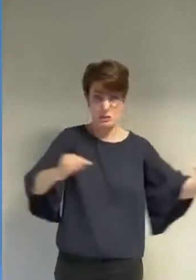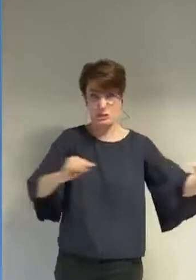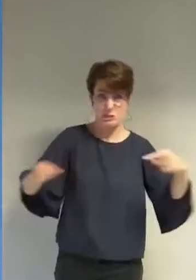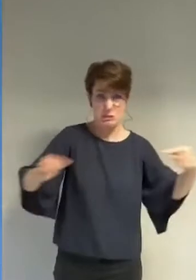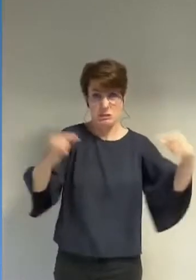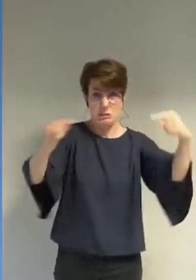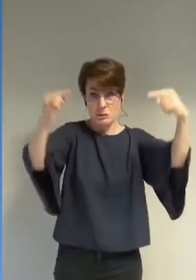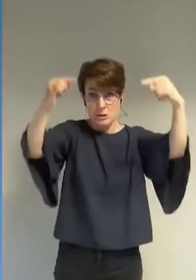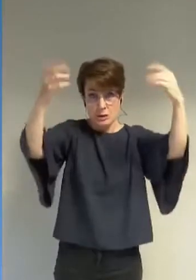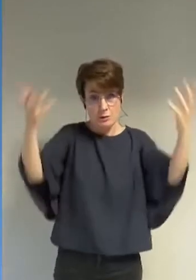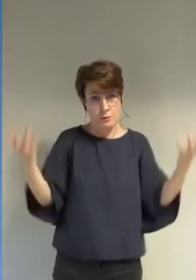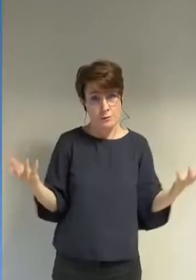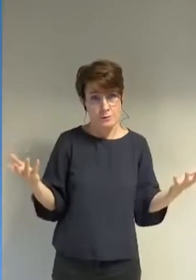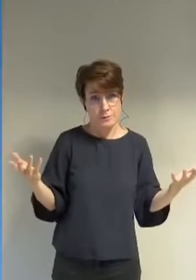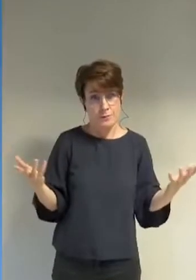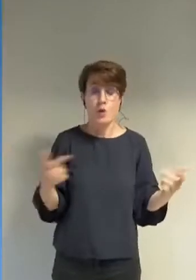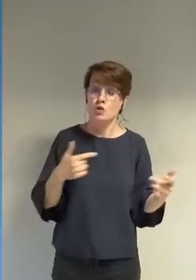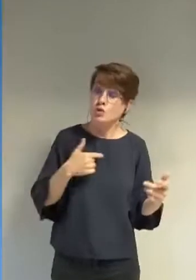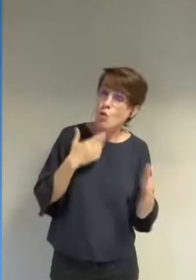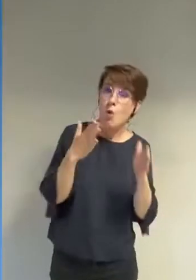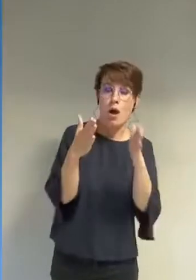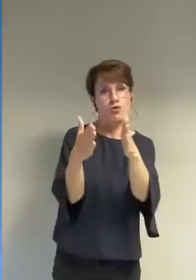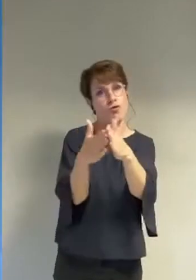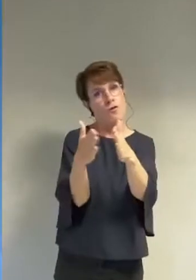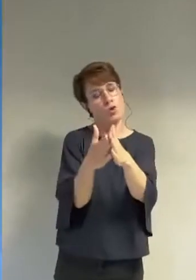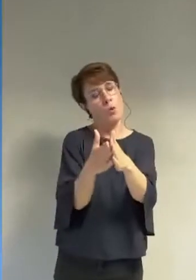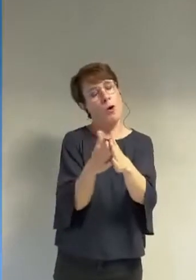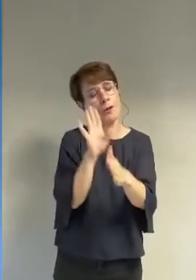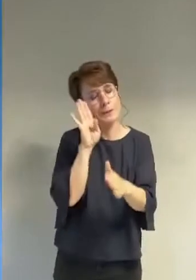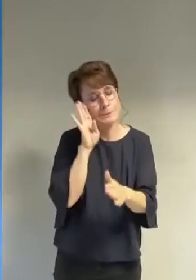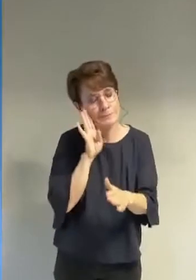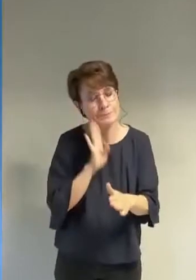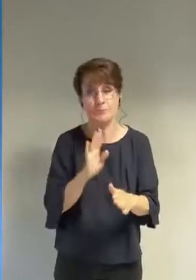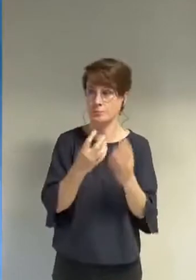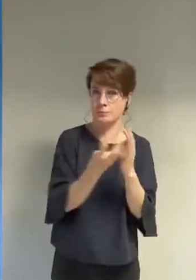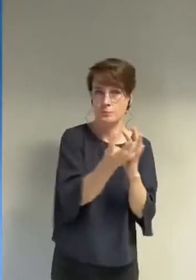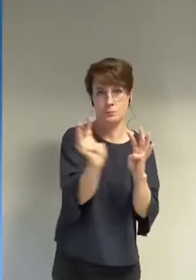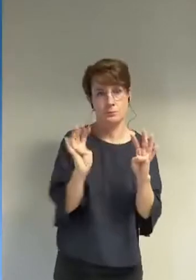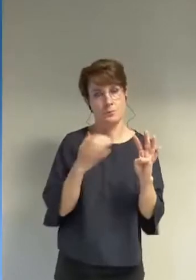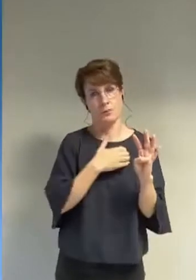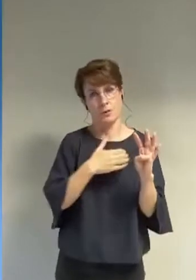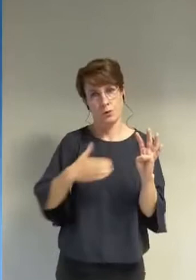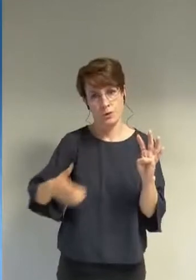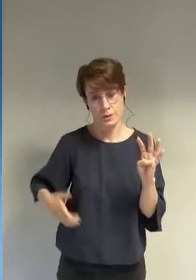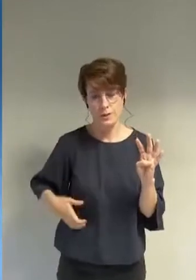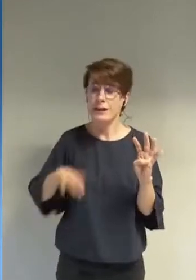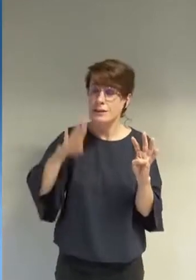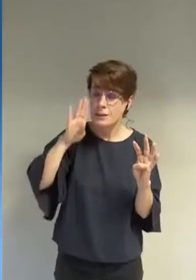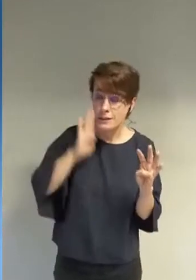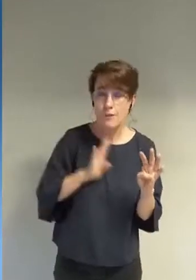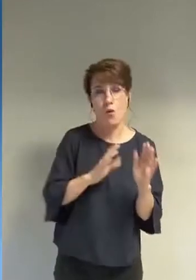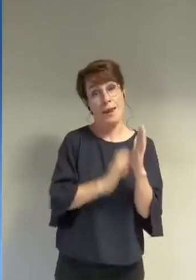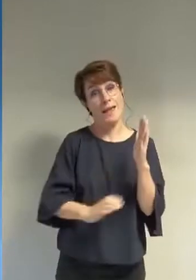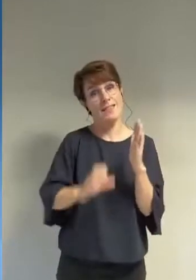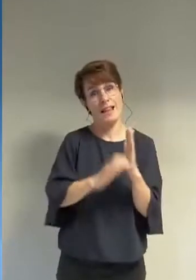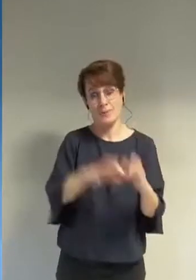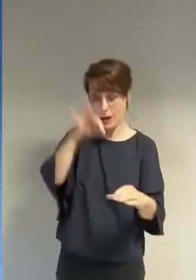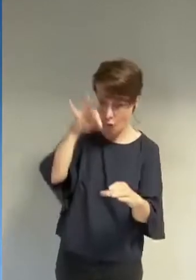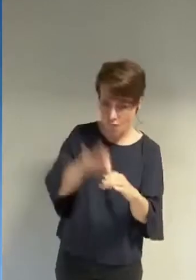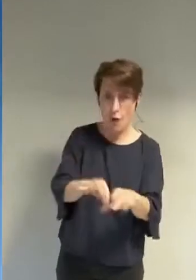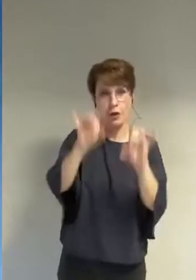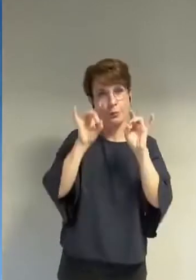contre les autres je demande avec insistance à l'ensemble des conseillers municipaux de ne pas voter cette